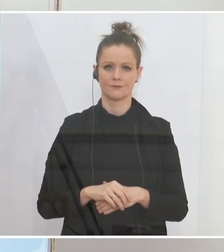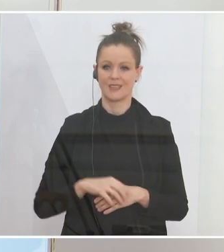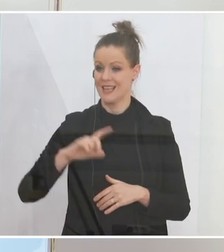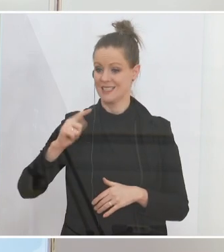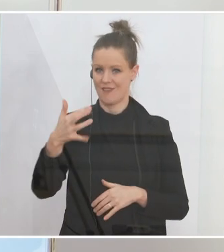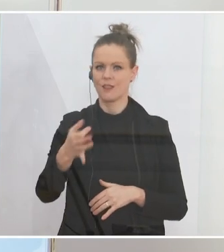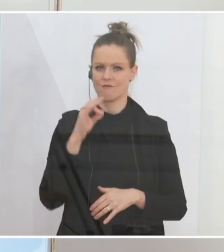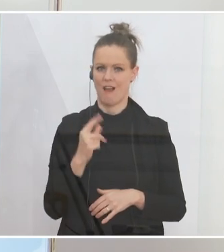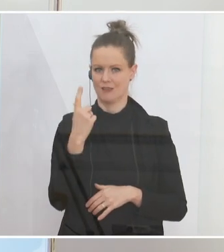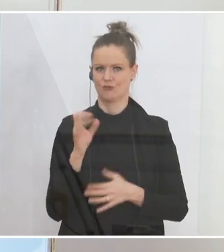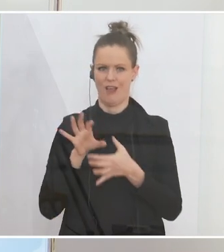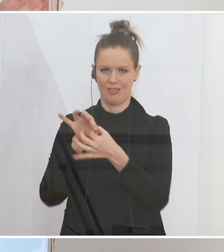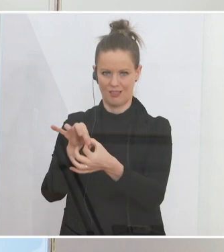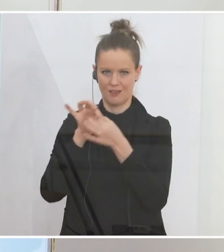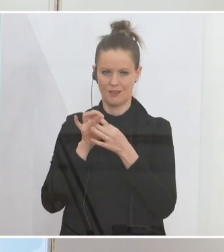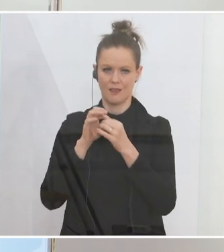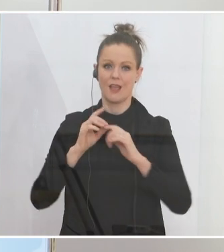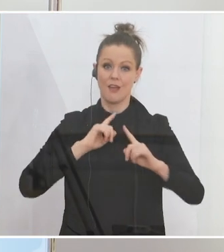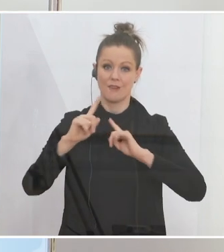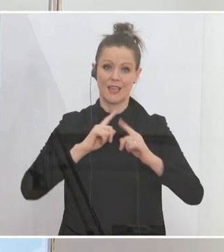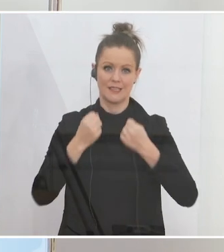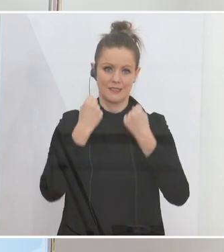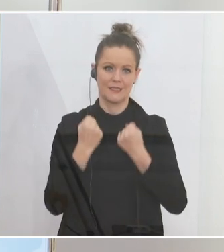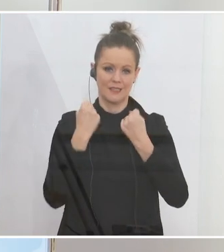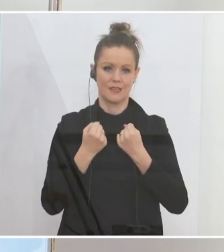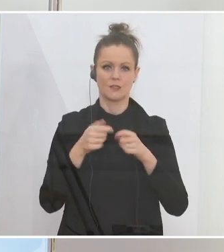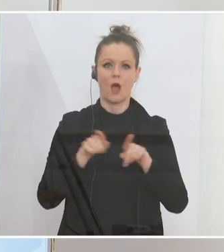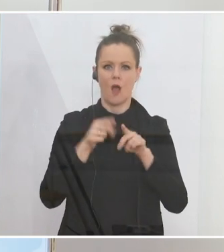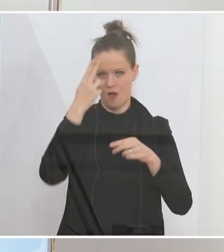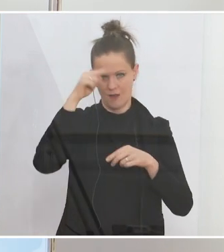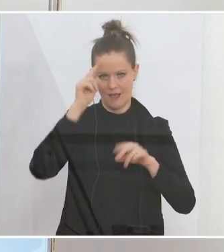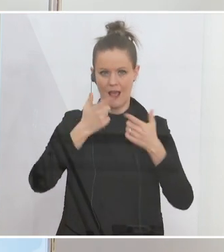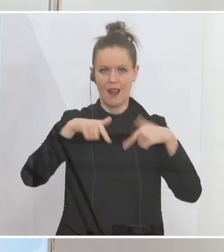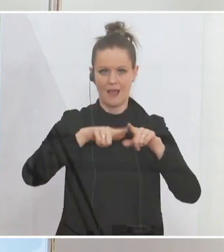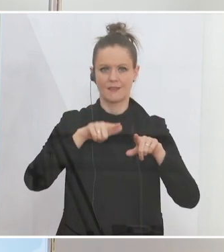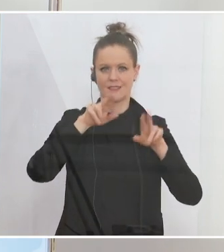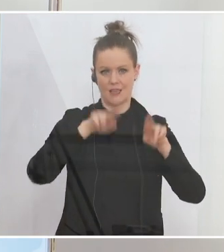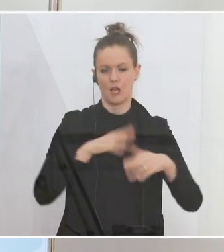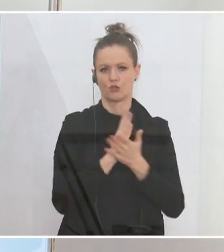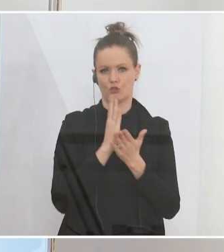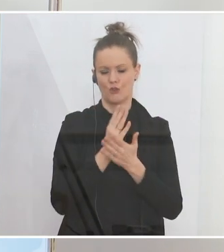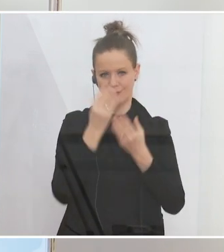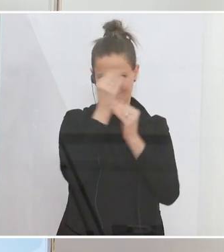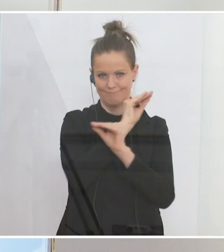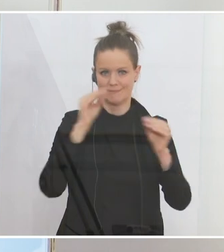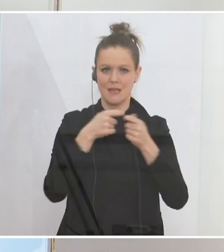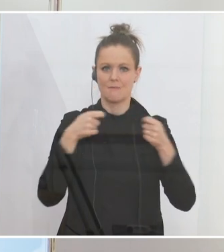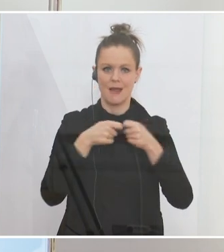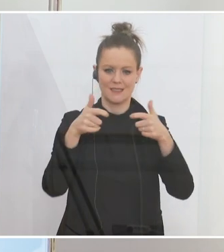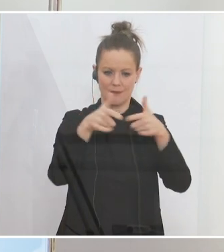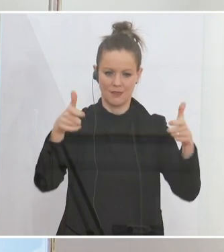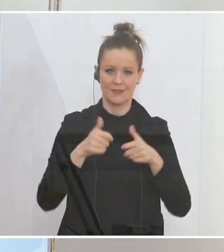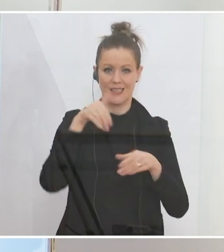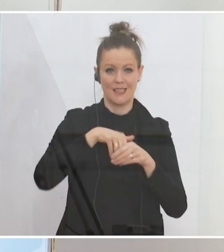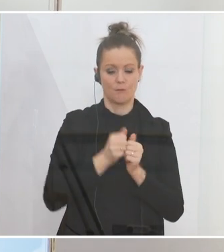Frage. Denn klar, Verkehrssicherheit, auf das hat auch der Landesrat Schnell hingewiesen, ist ein Maßnahmenpaket, das aus mehr